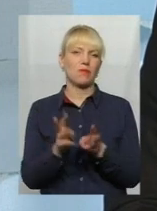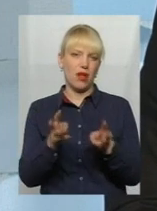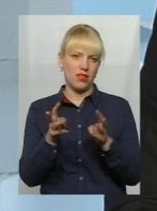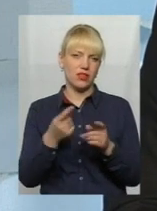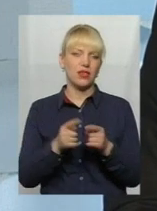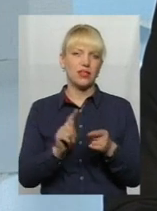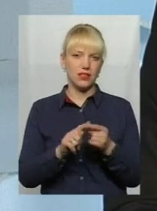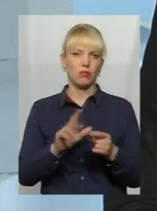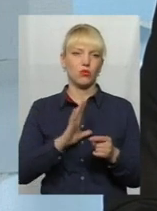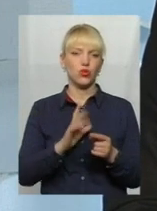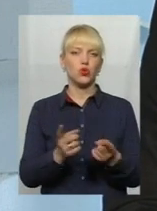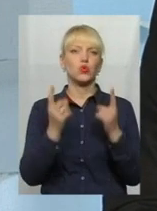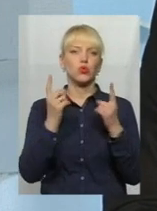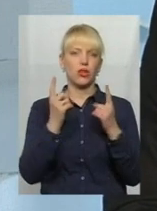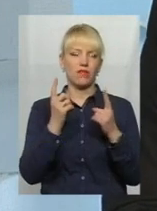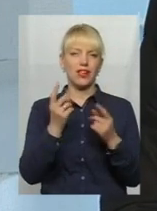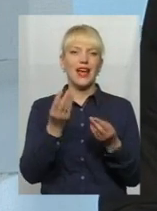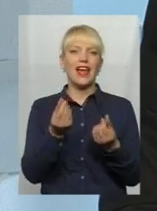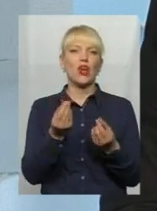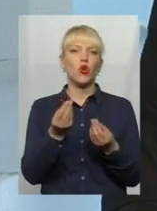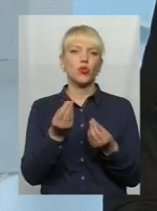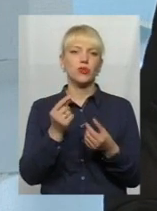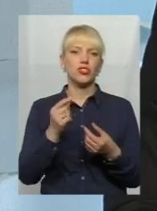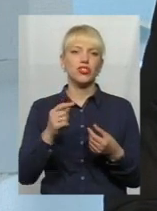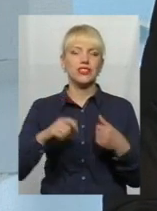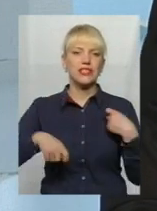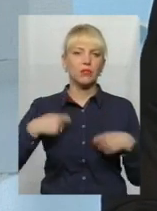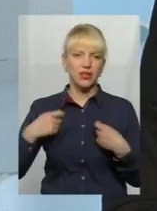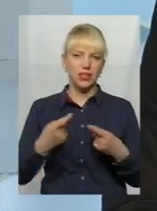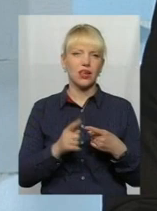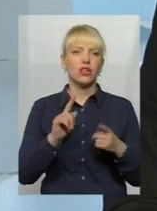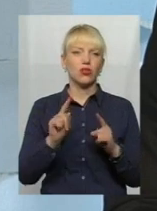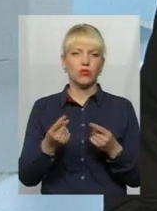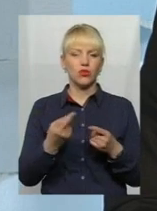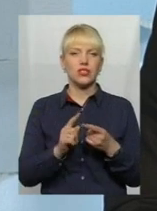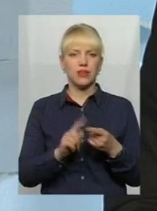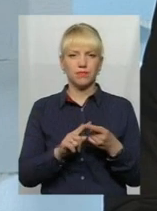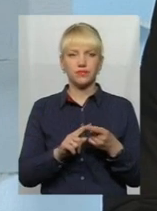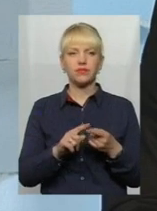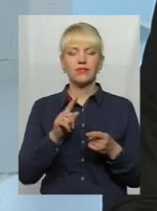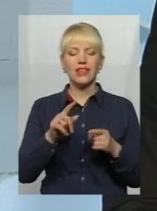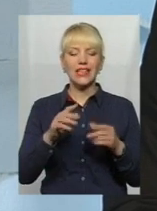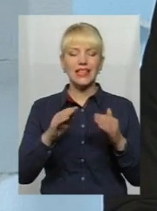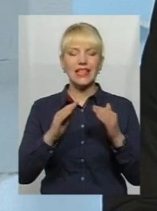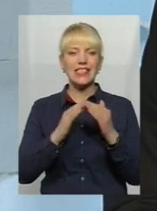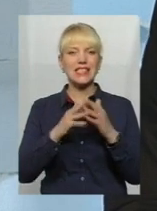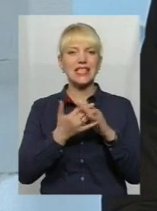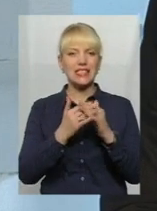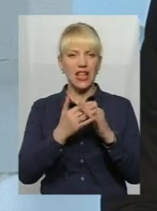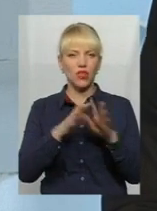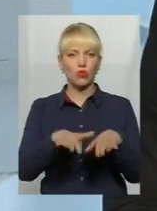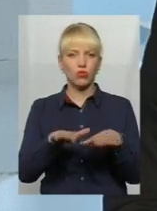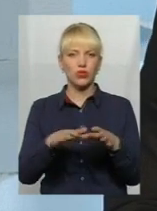суттєві економічні збитки і для власників господарств, і для тих людей, адже на тому населеному пункті також умертвялося все